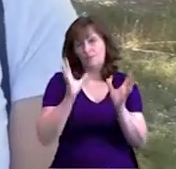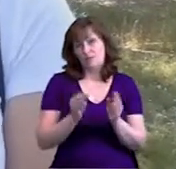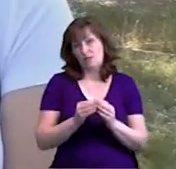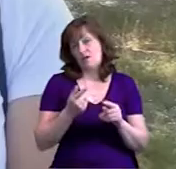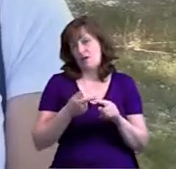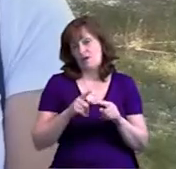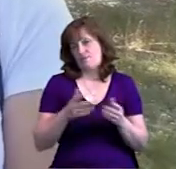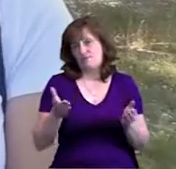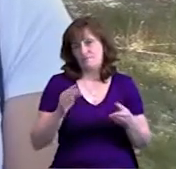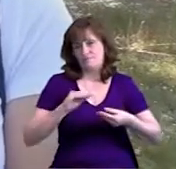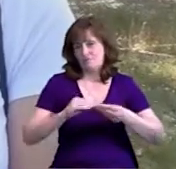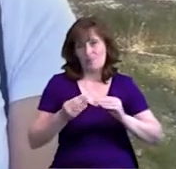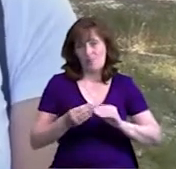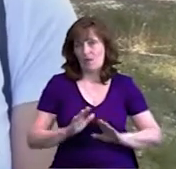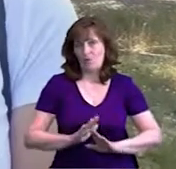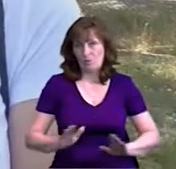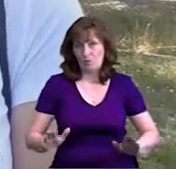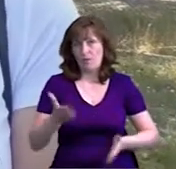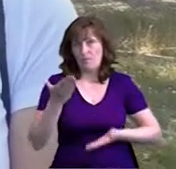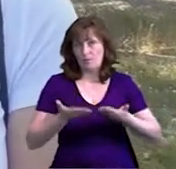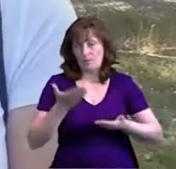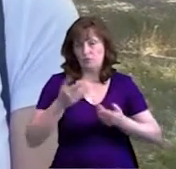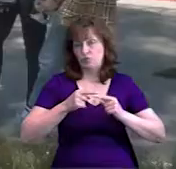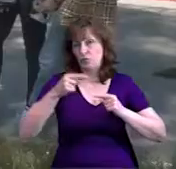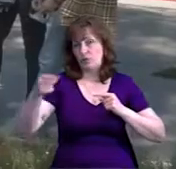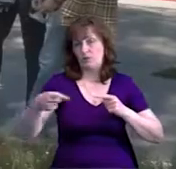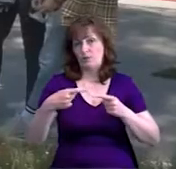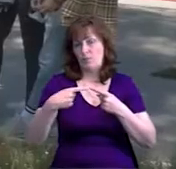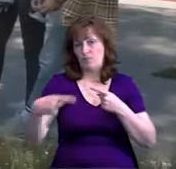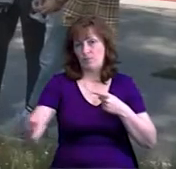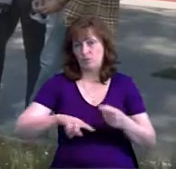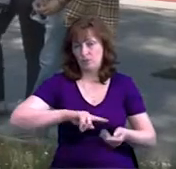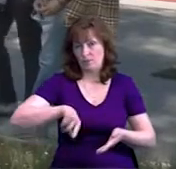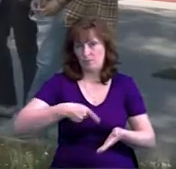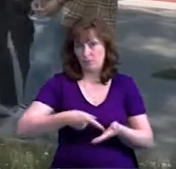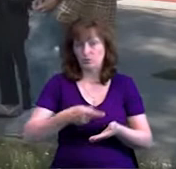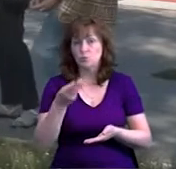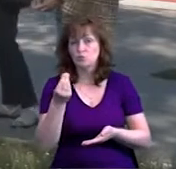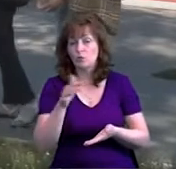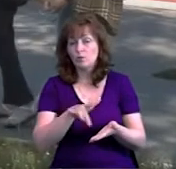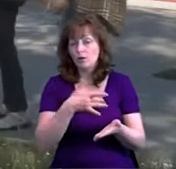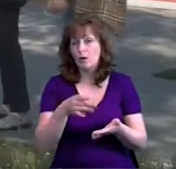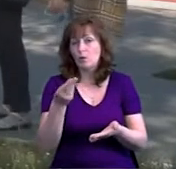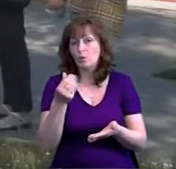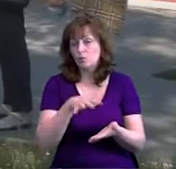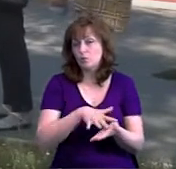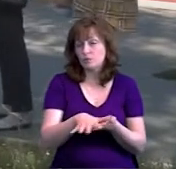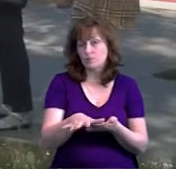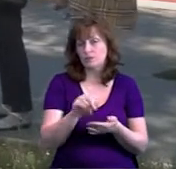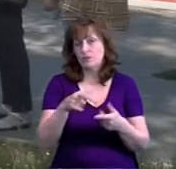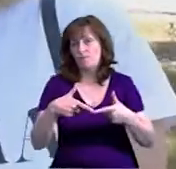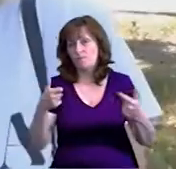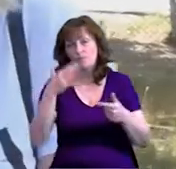невелика проблема, мені здається, якщо їдемо в інше місто. Скільки грошей пішло на дорогу і проживання в готелі поки не